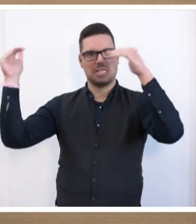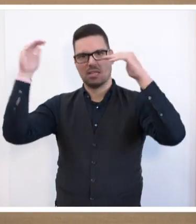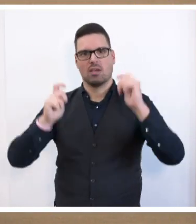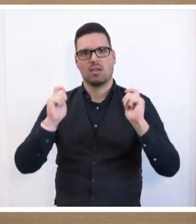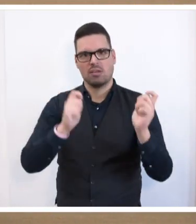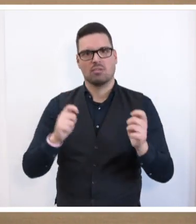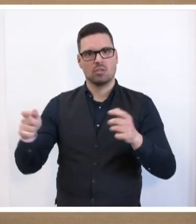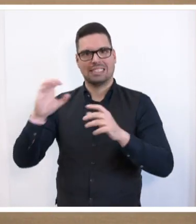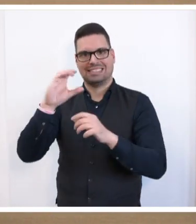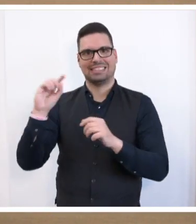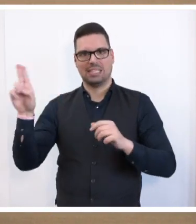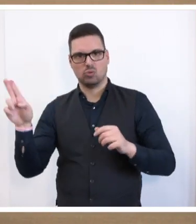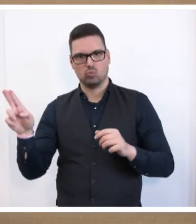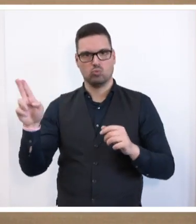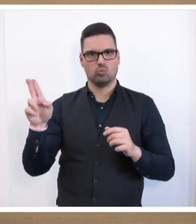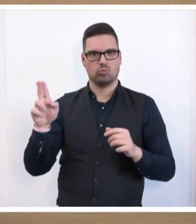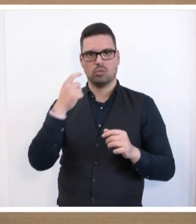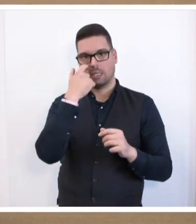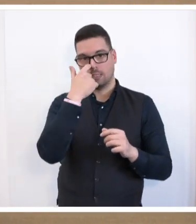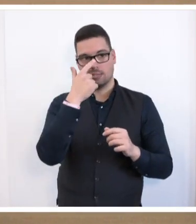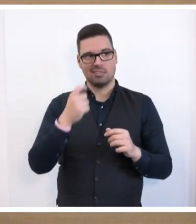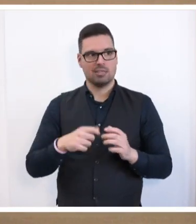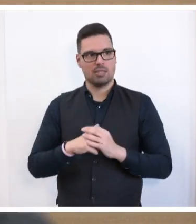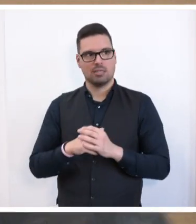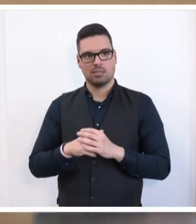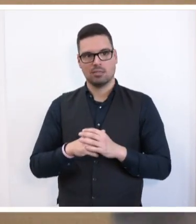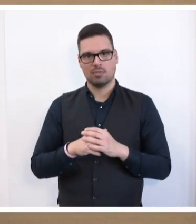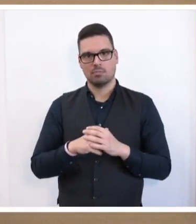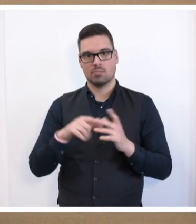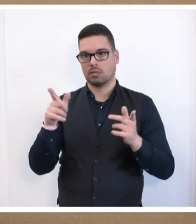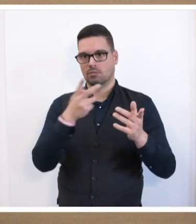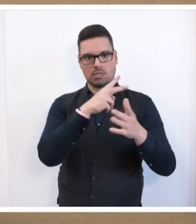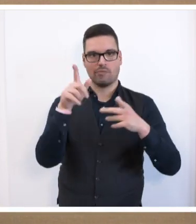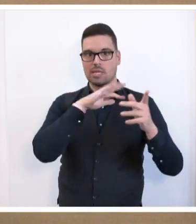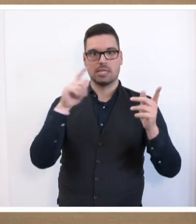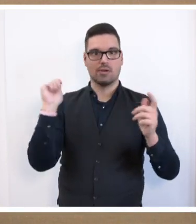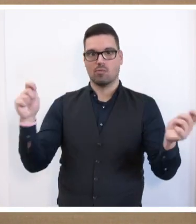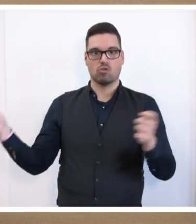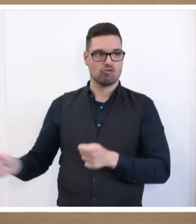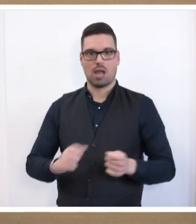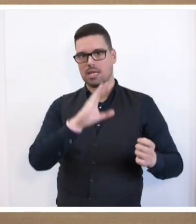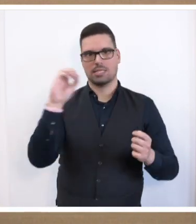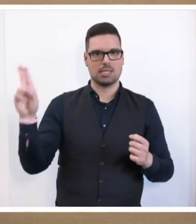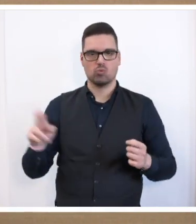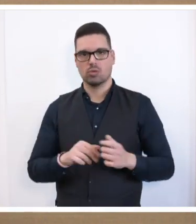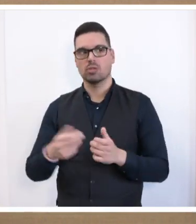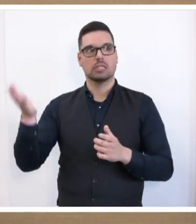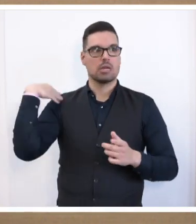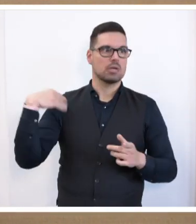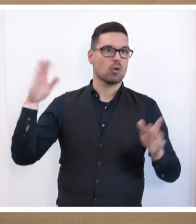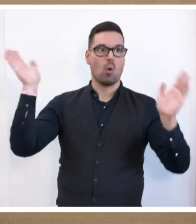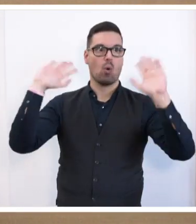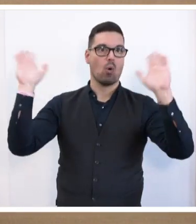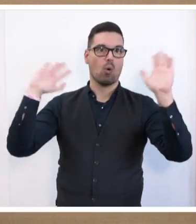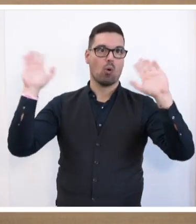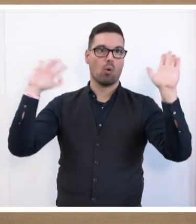aus allen Ecken der CDU mittlerweile sind ja kaum mehr ob ihrer Kadenz zu erfassen. Wo vor kurzem noch empört Nazi